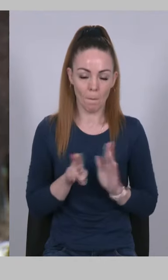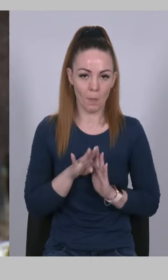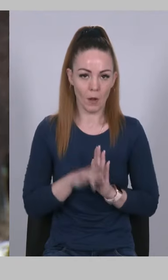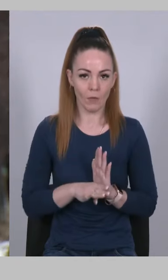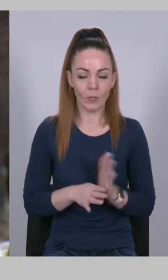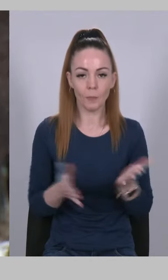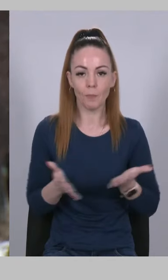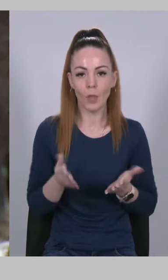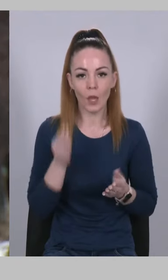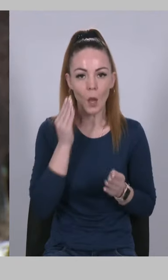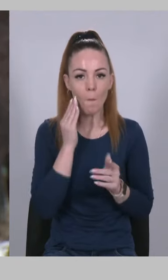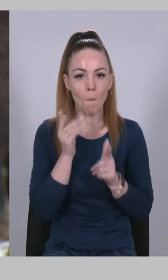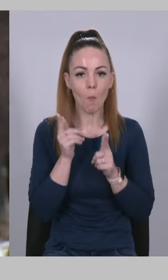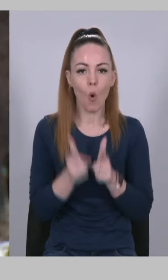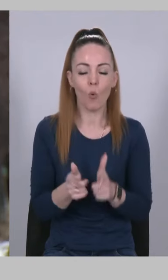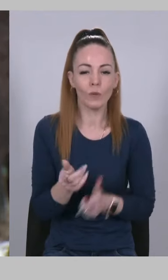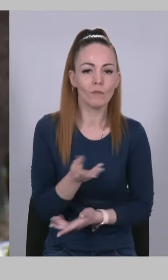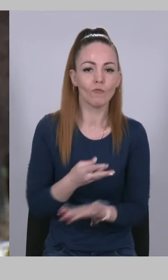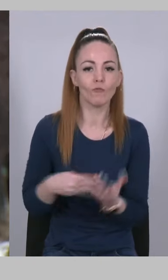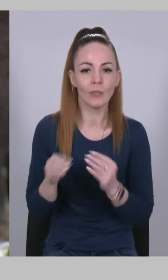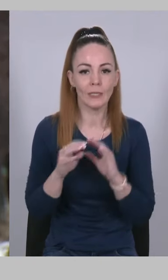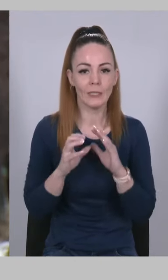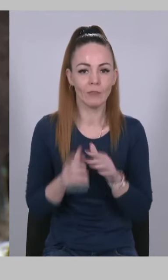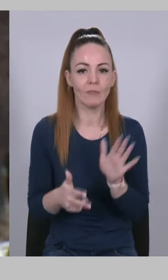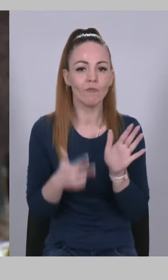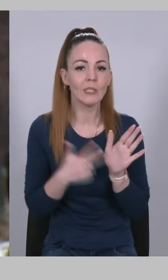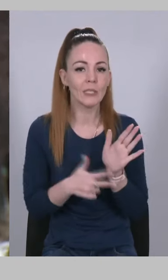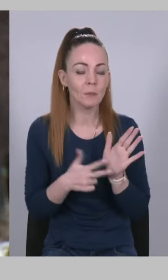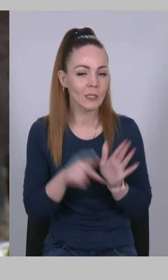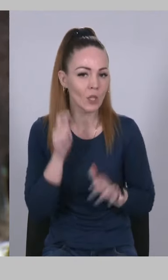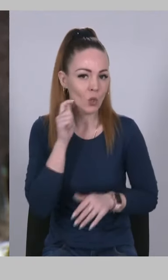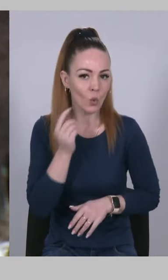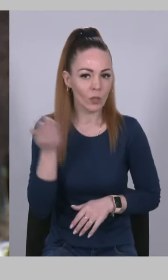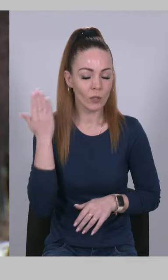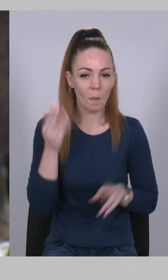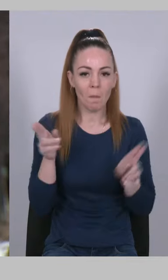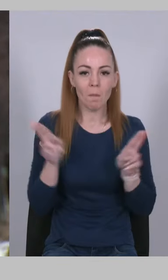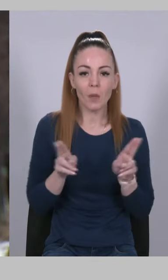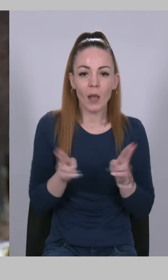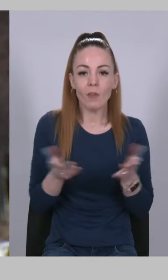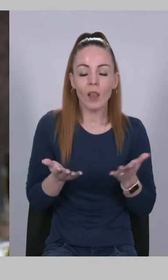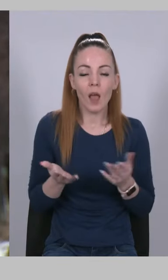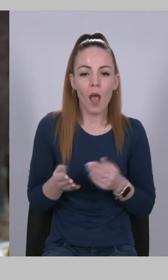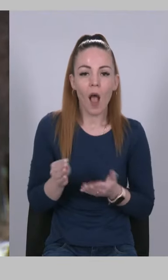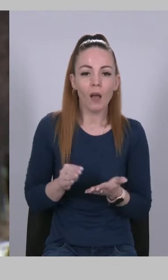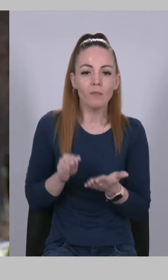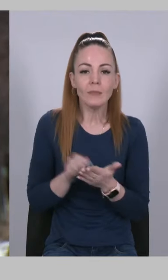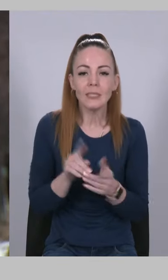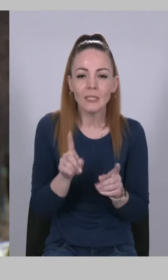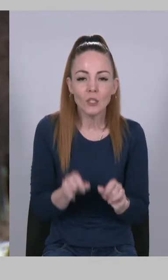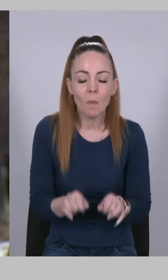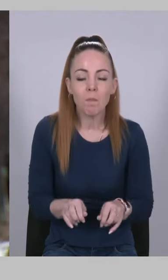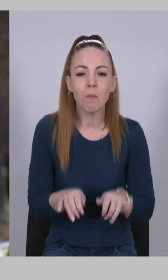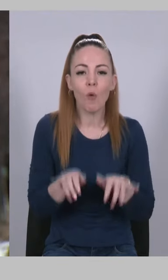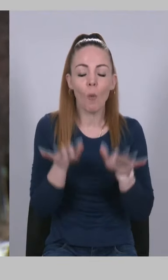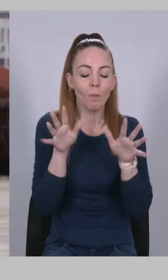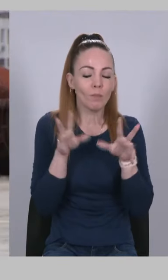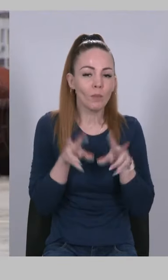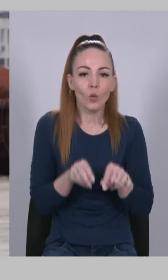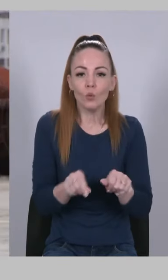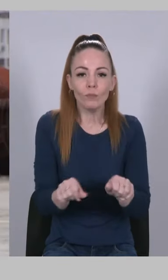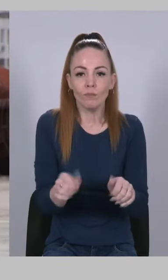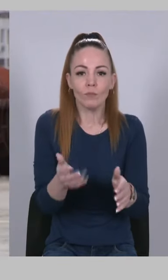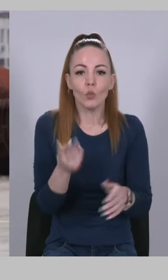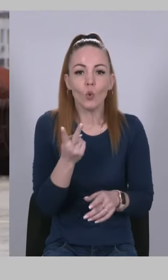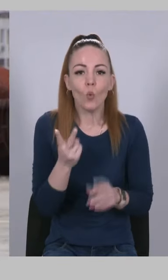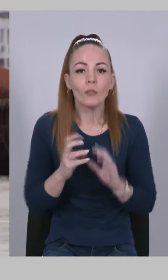які погодив весь світ 80 років тому. Ці правила, які народилися з попелу Другої світової війни,